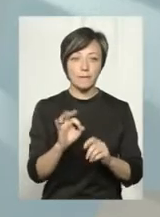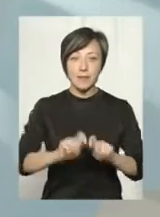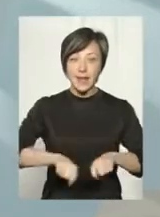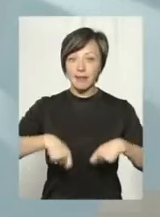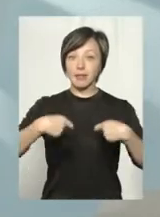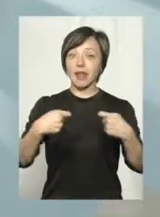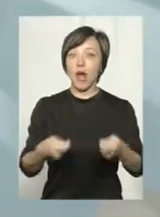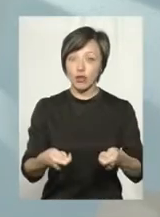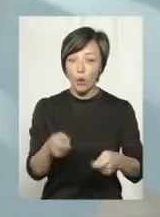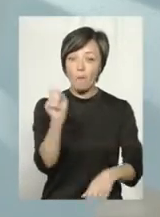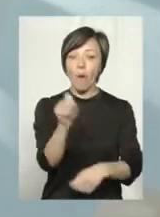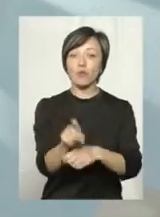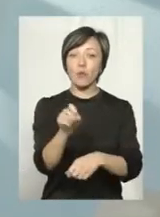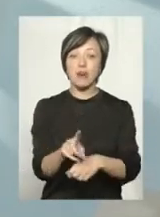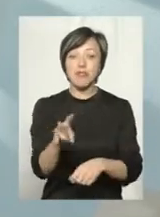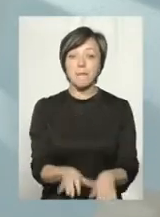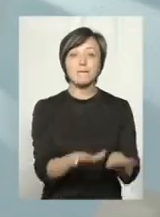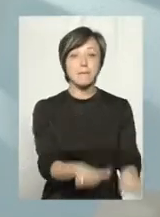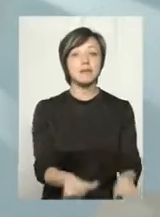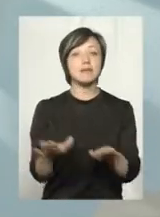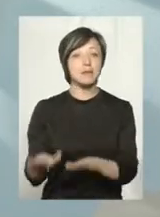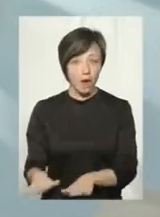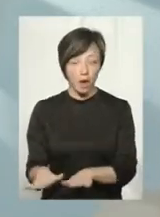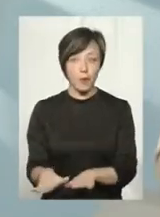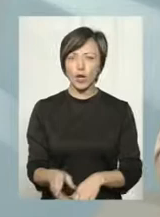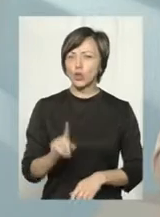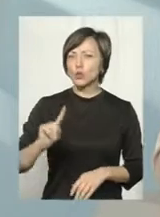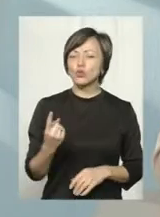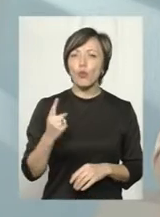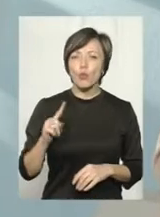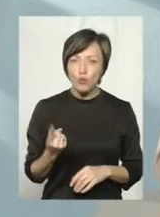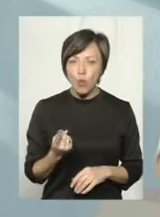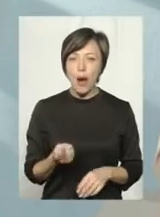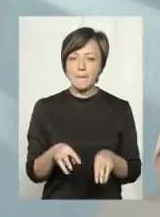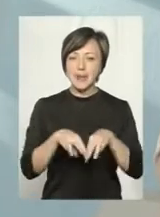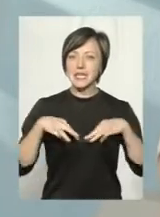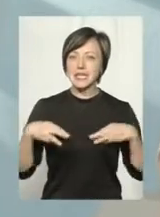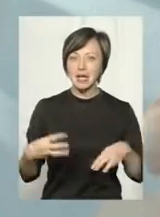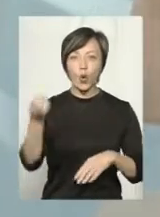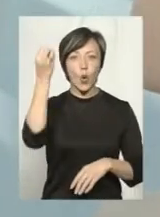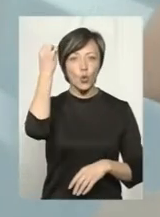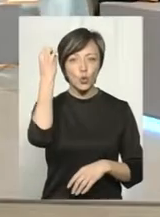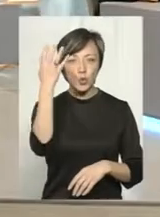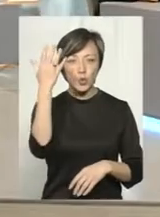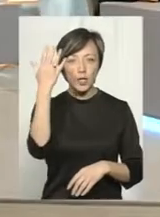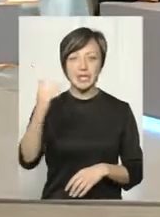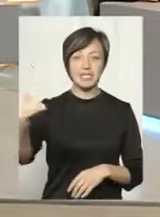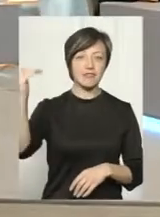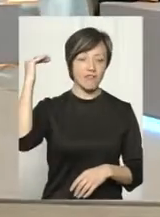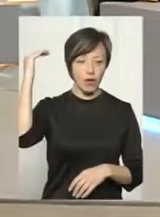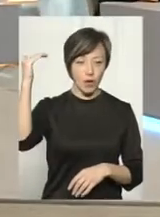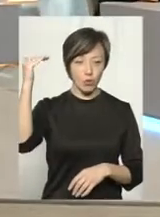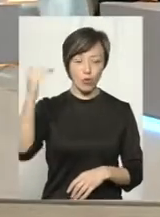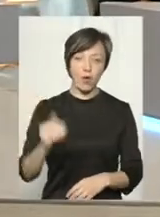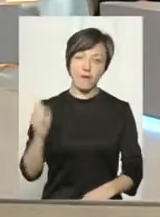повноважень на місцях. То чому Міністерство культури зверху